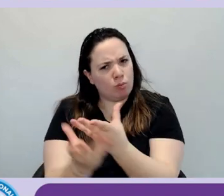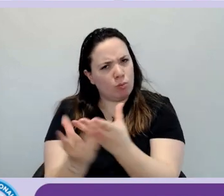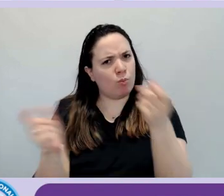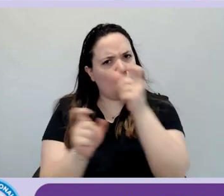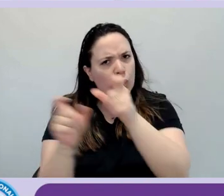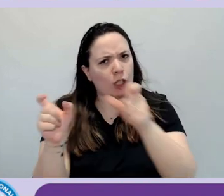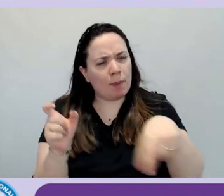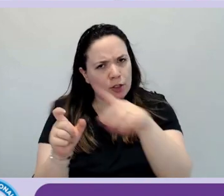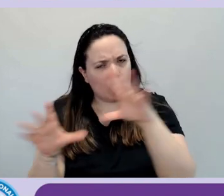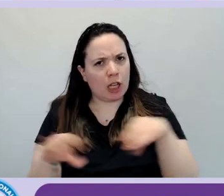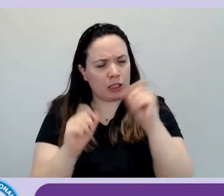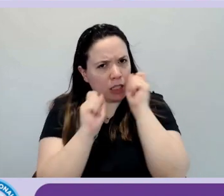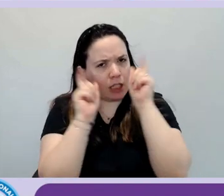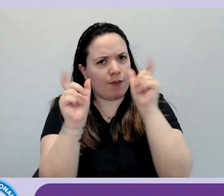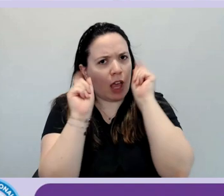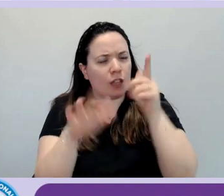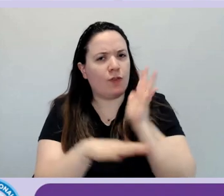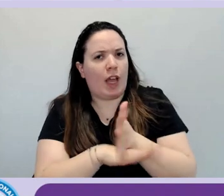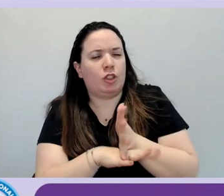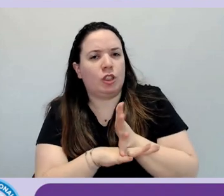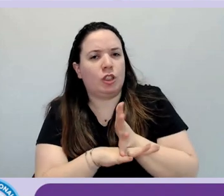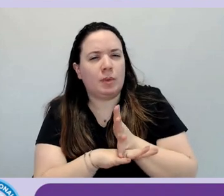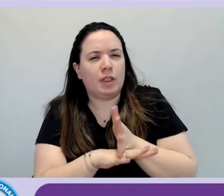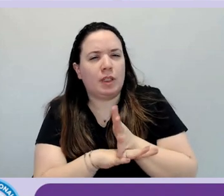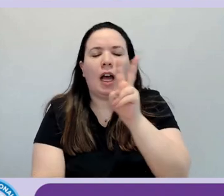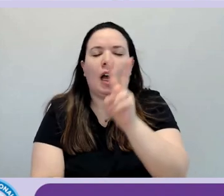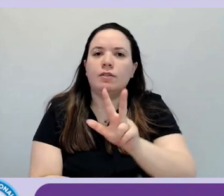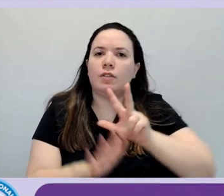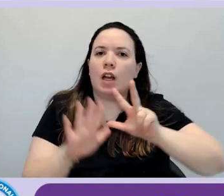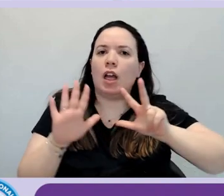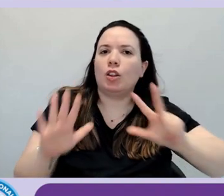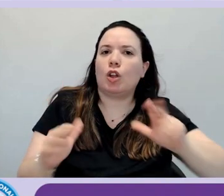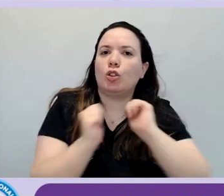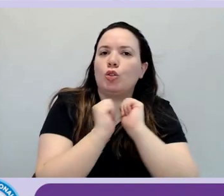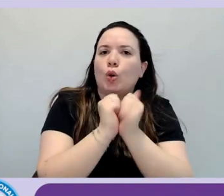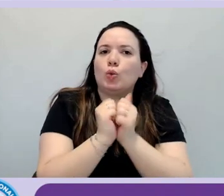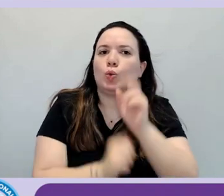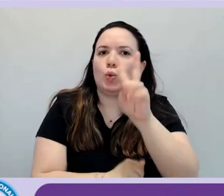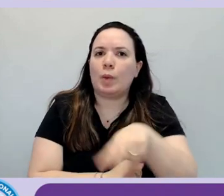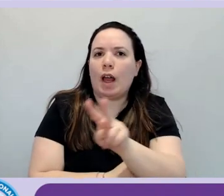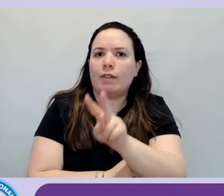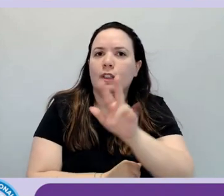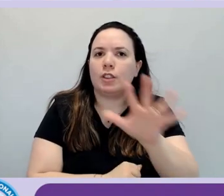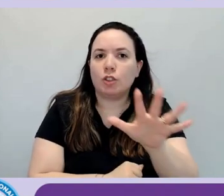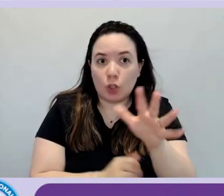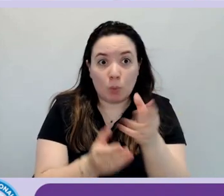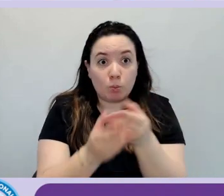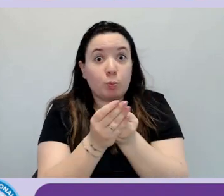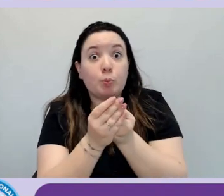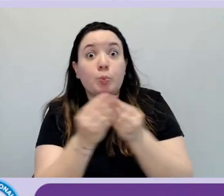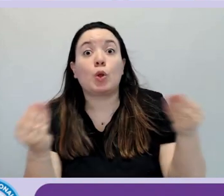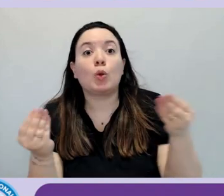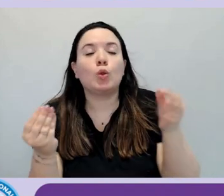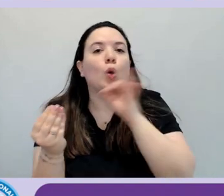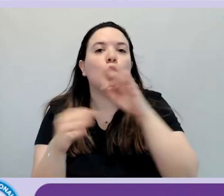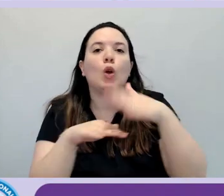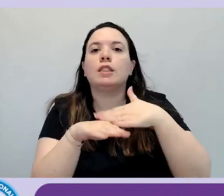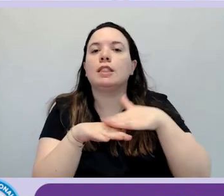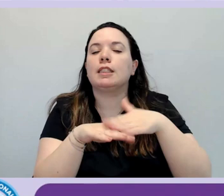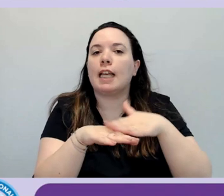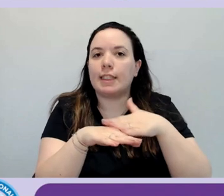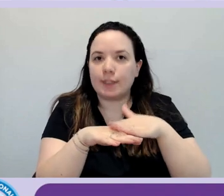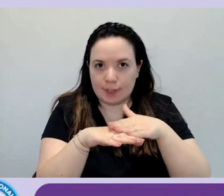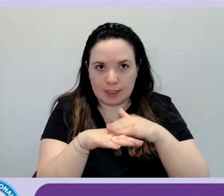dal 28 giugno del 2025 non si potranno più immettere sul mercato europeo prodotti o servizi in